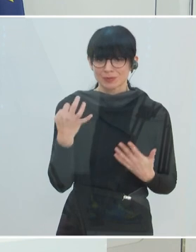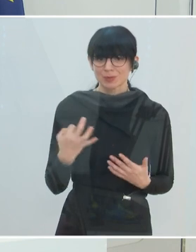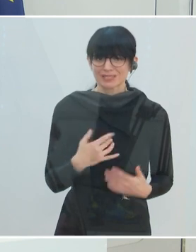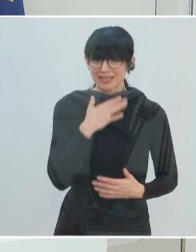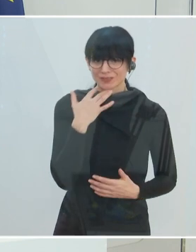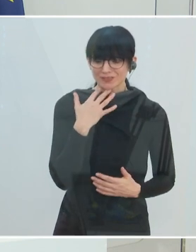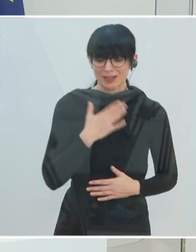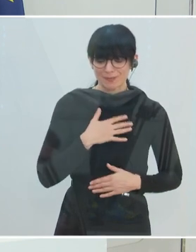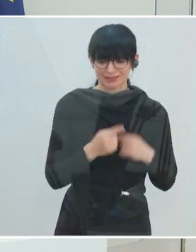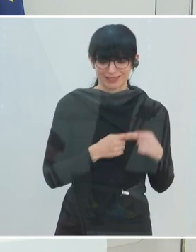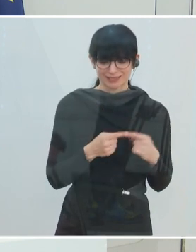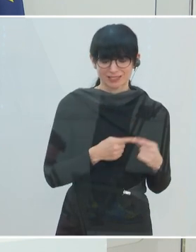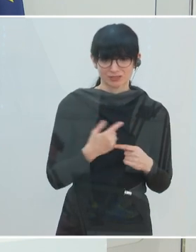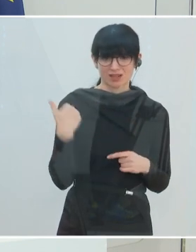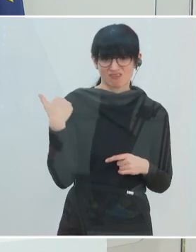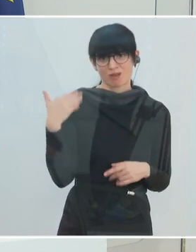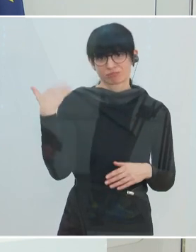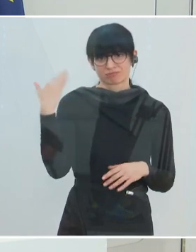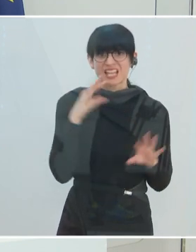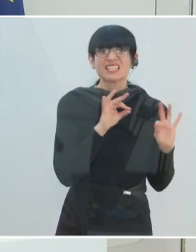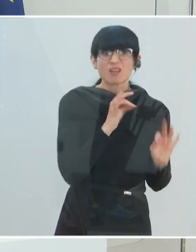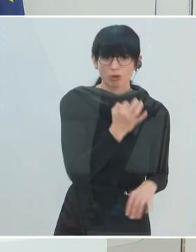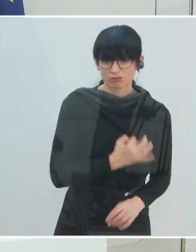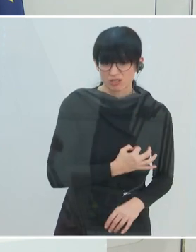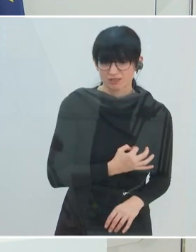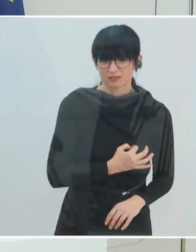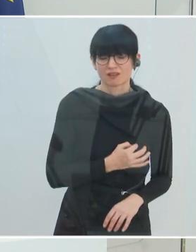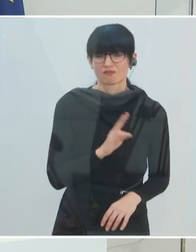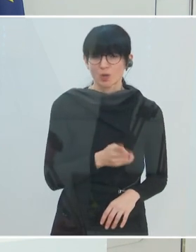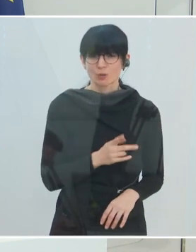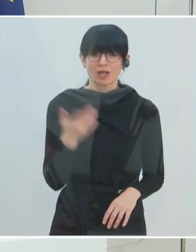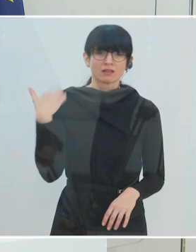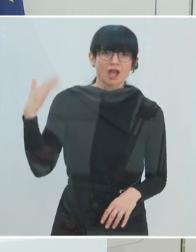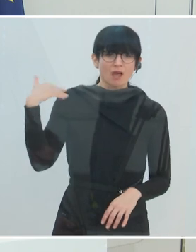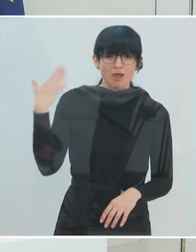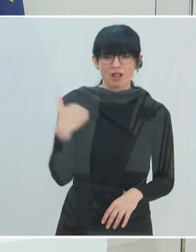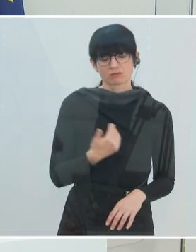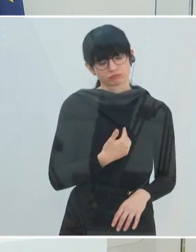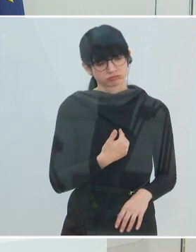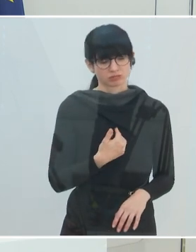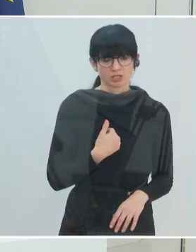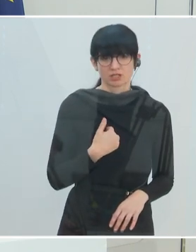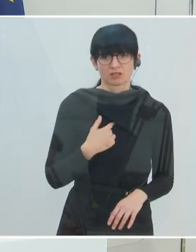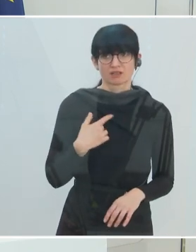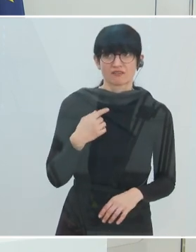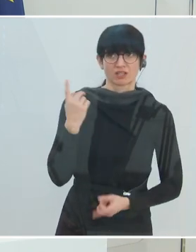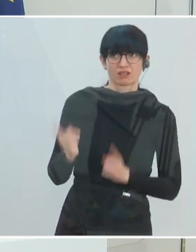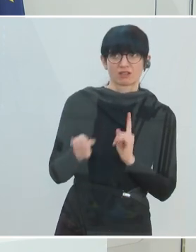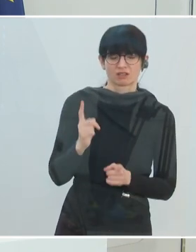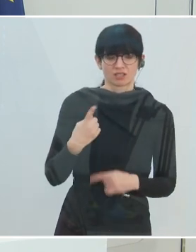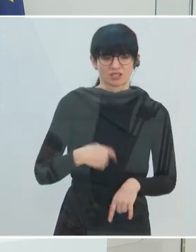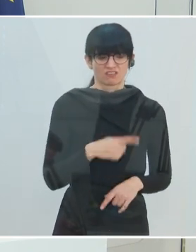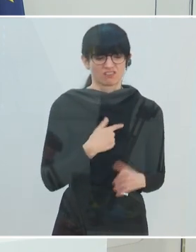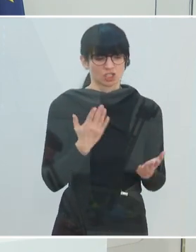wo wir nicht einmal 10 Prozent zusammengebracht hätten. Denn wenn uns jemand etwas gesagt hat von oben, dann haben wir es schon